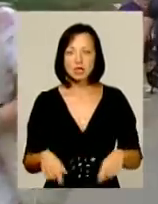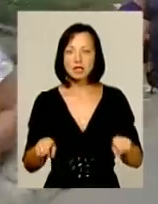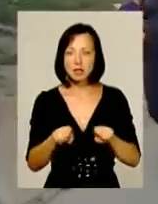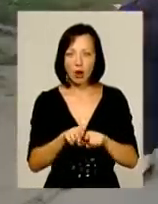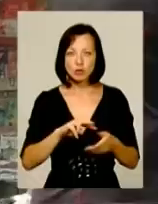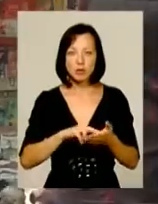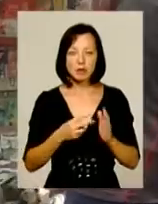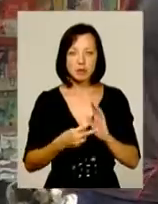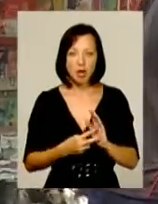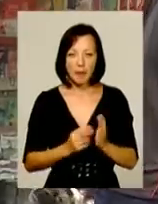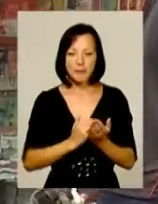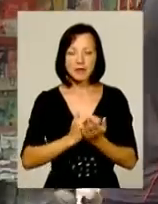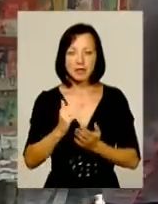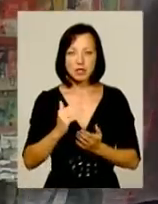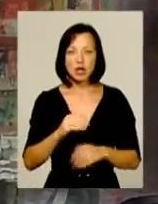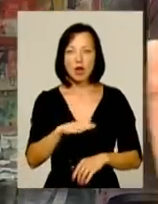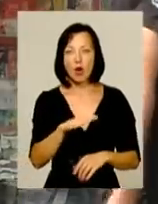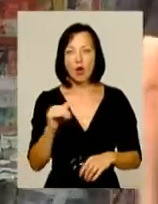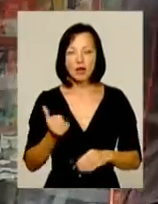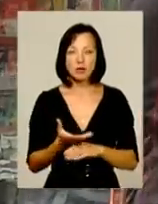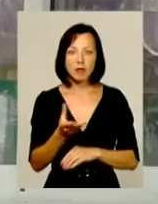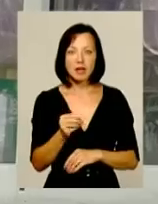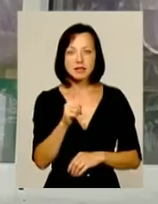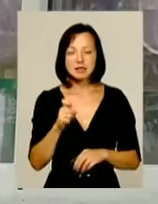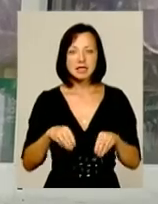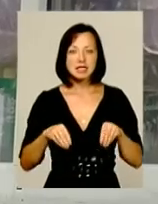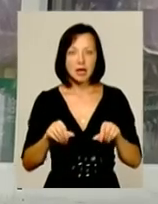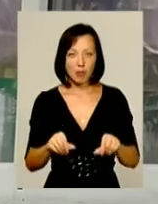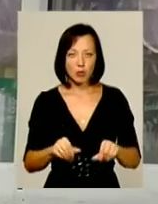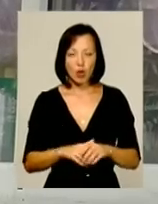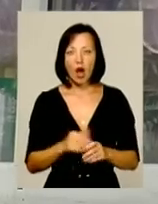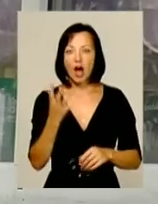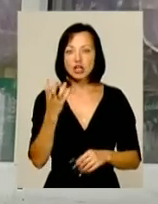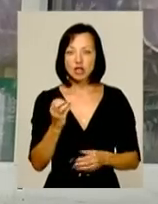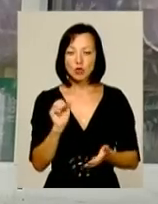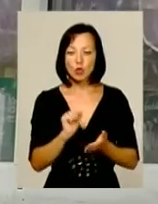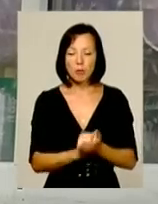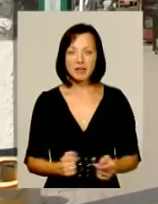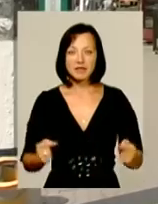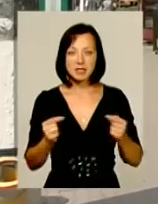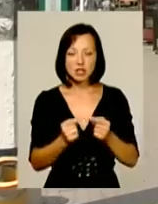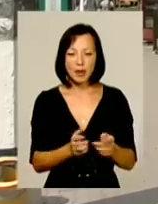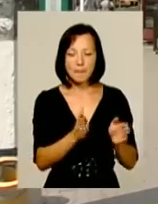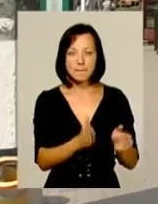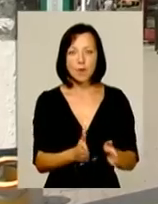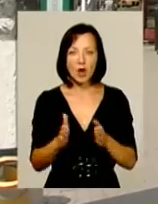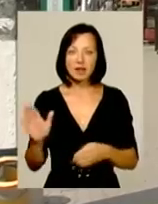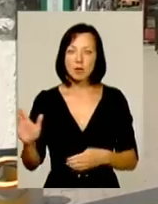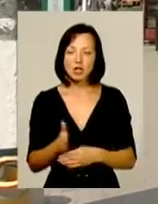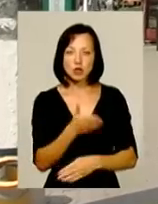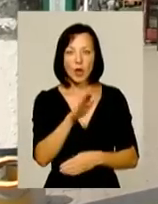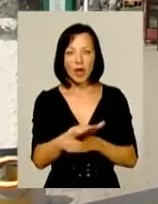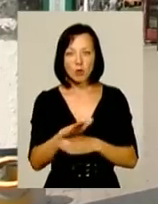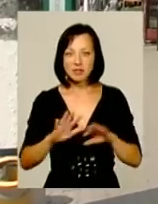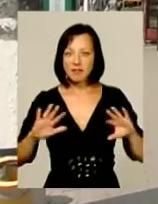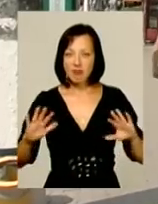передбачає і підвищення орендної плати за землю, на якій розташовані тимчасові споруди. А ще документ визначає чіткий механізм демонтажу кіосків,